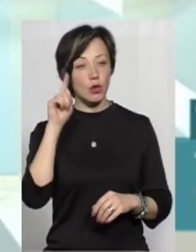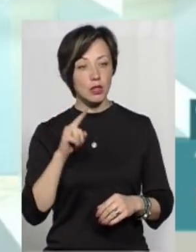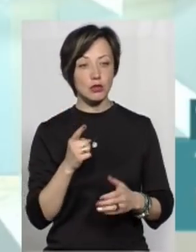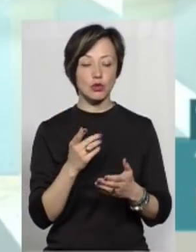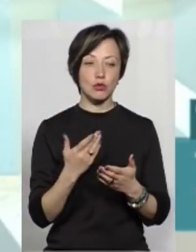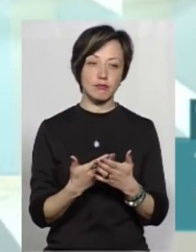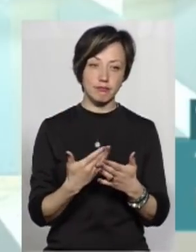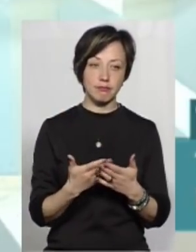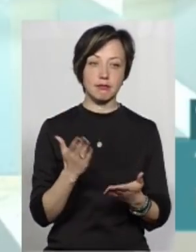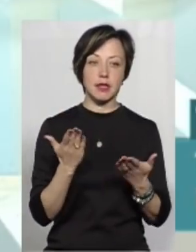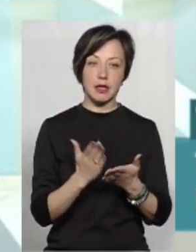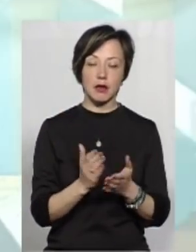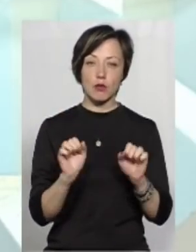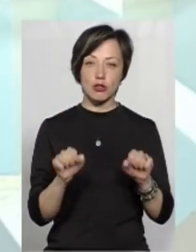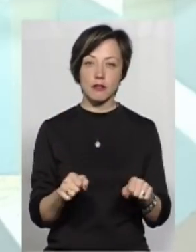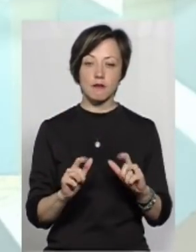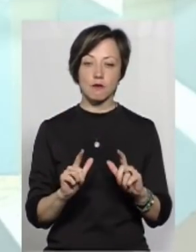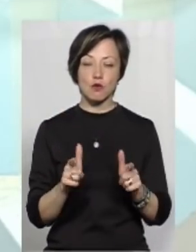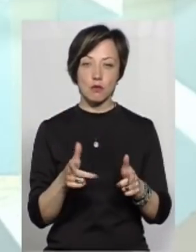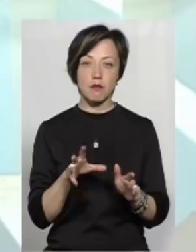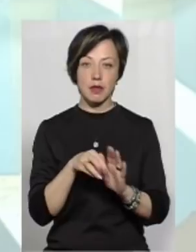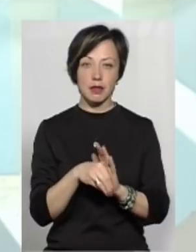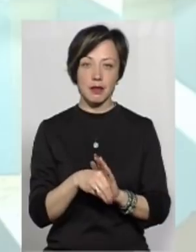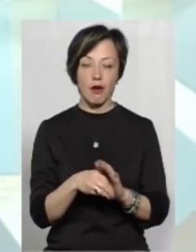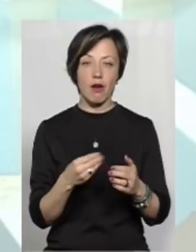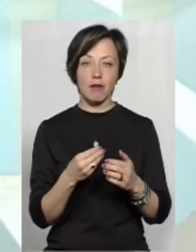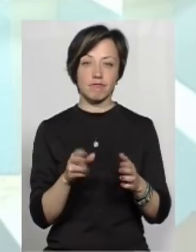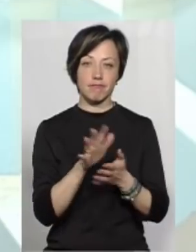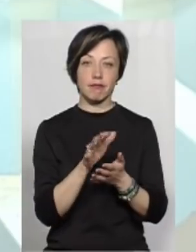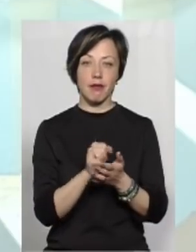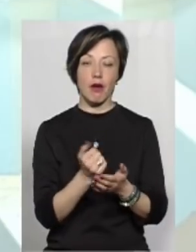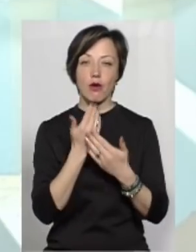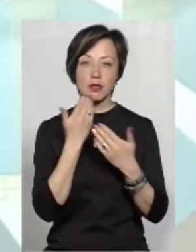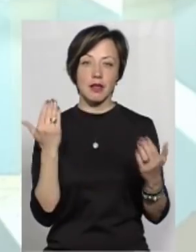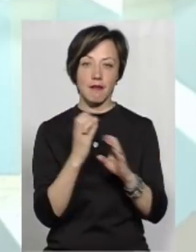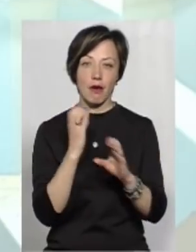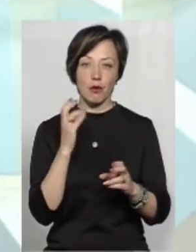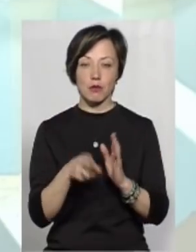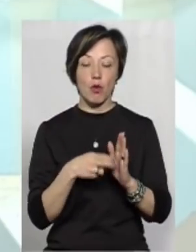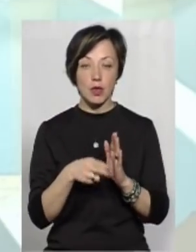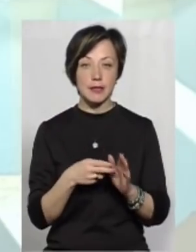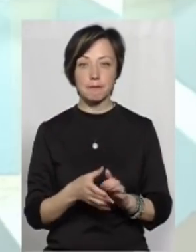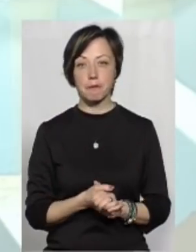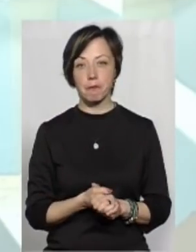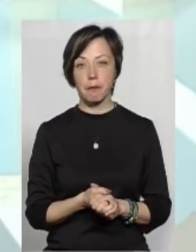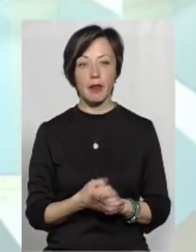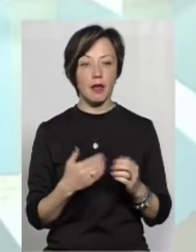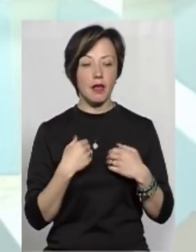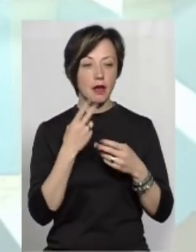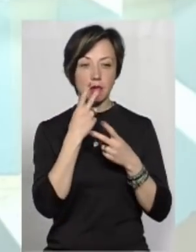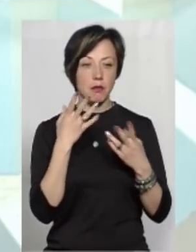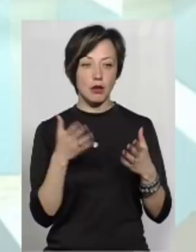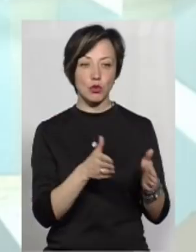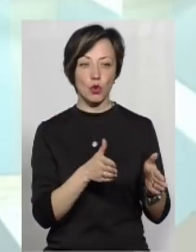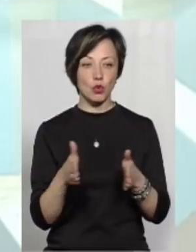є ще можливість вступити в останній вагон поїзда, що відходить. Але я не бачу там